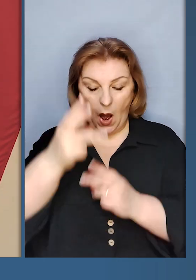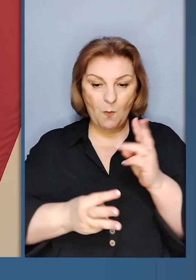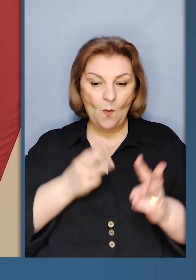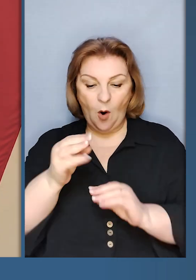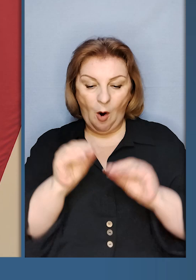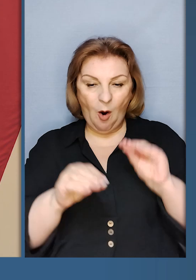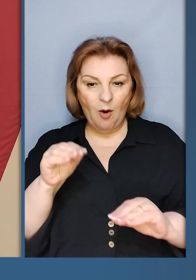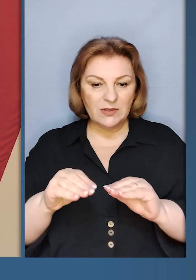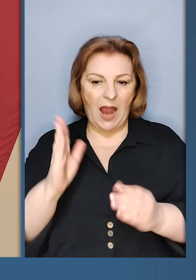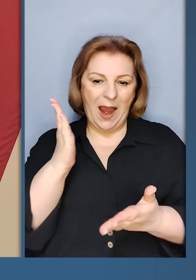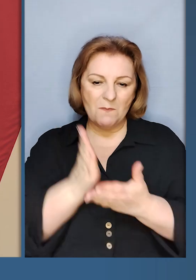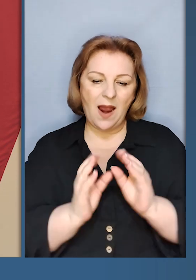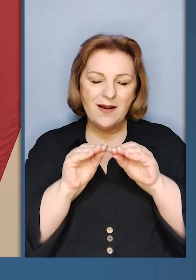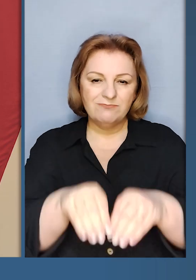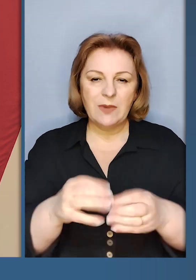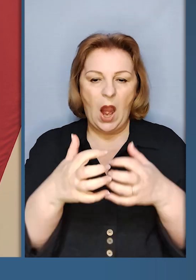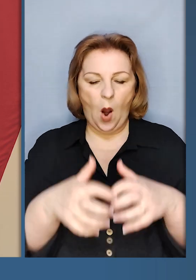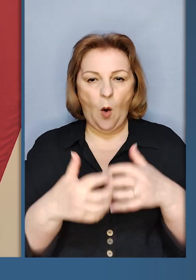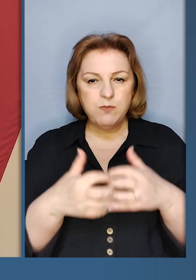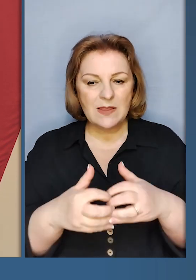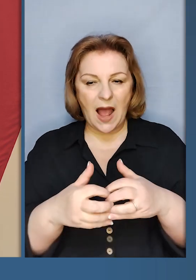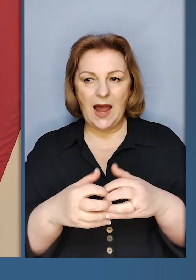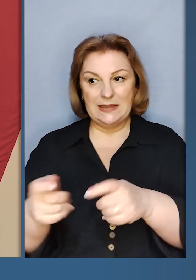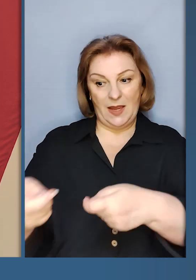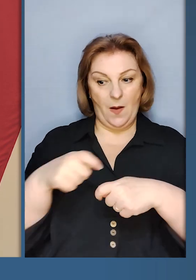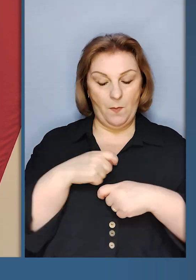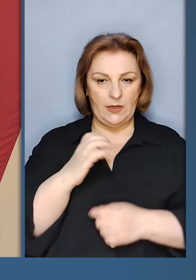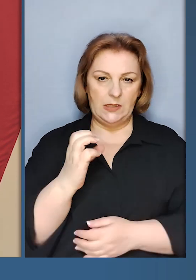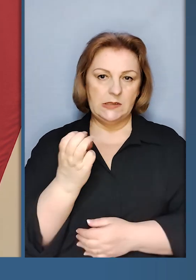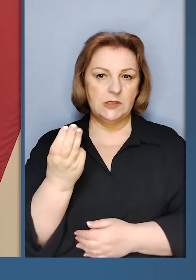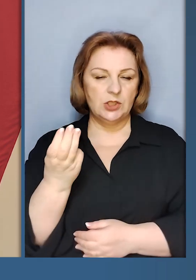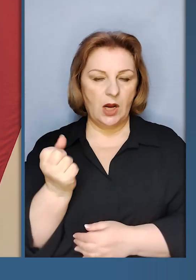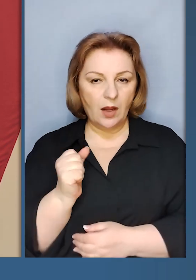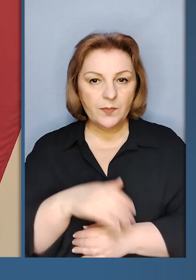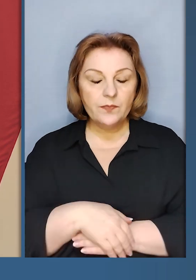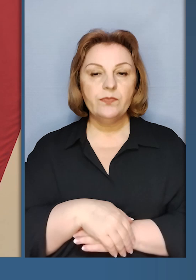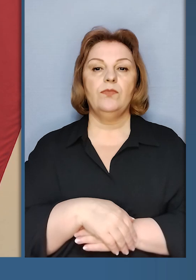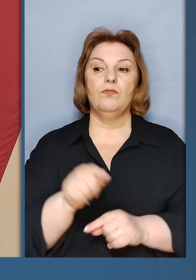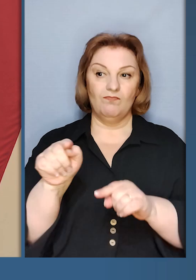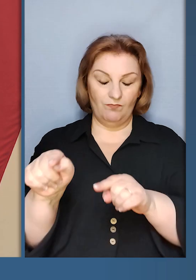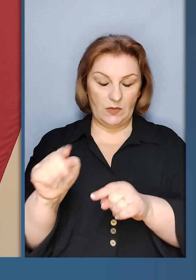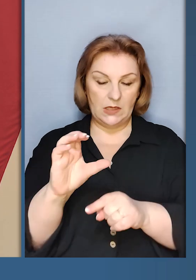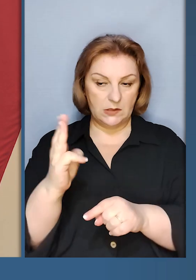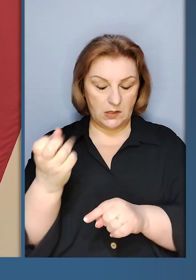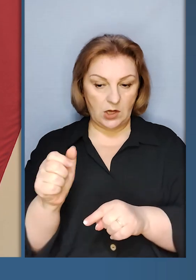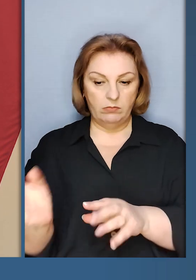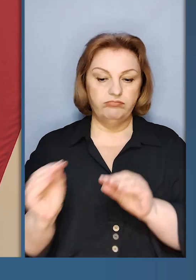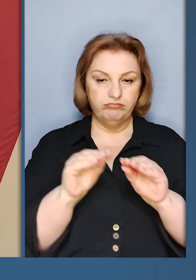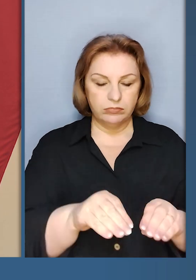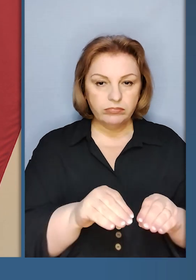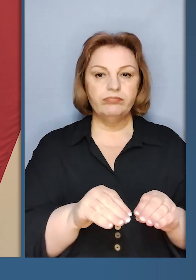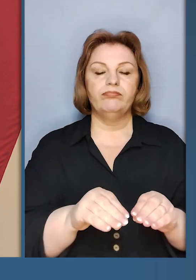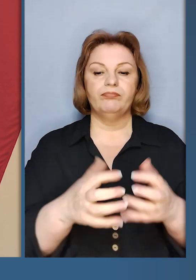модернізації вони мають обладнання передане зі США, з